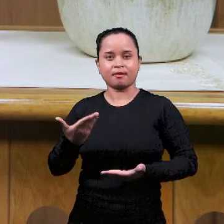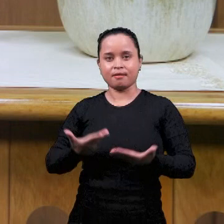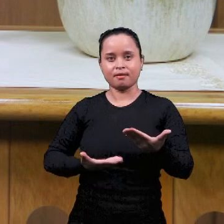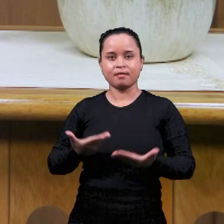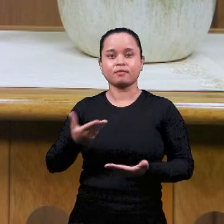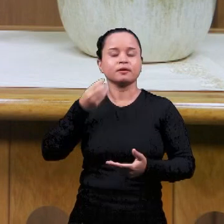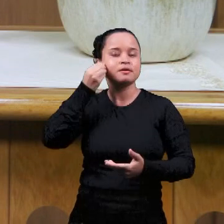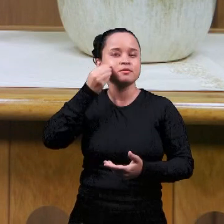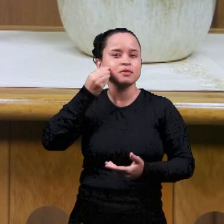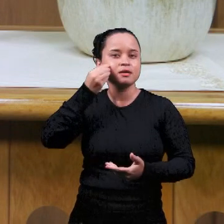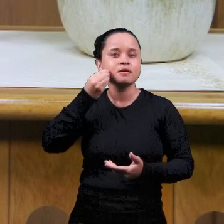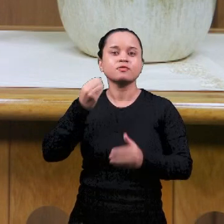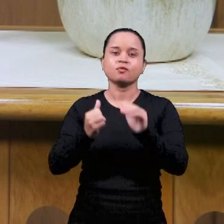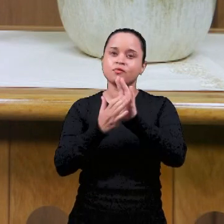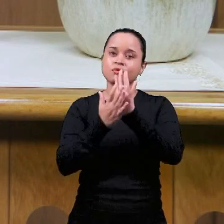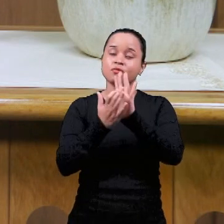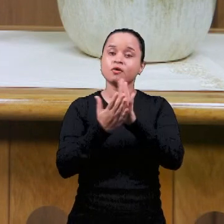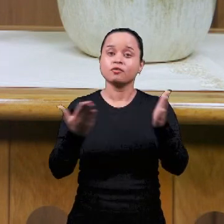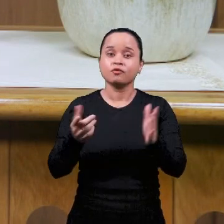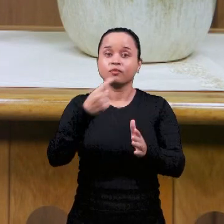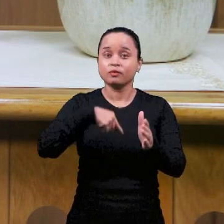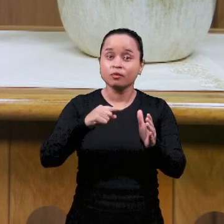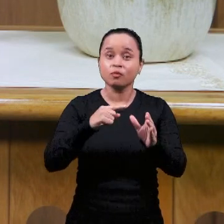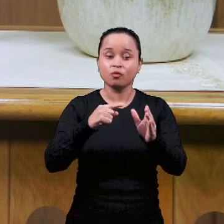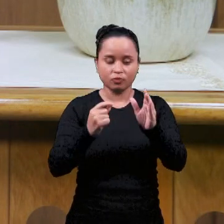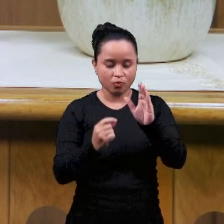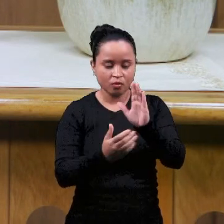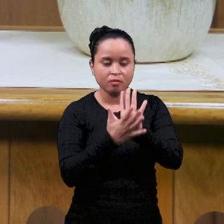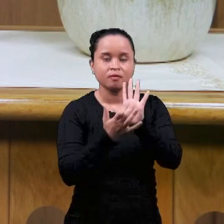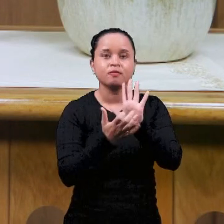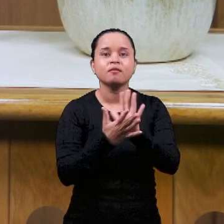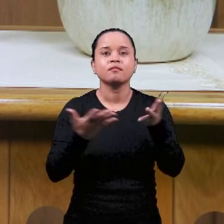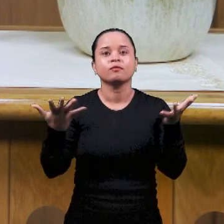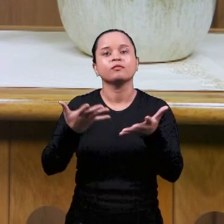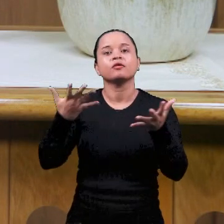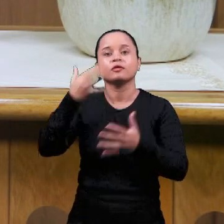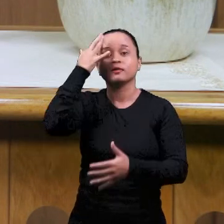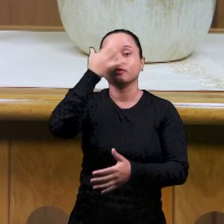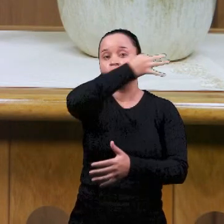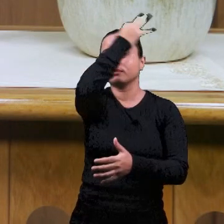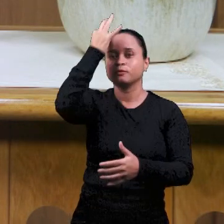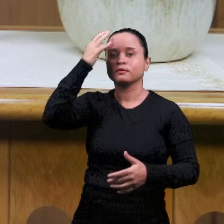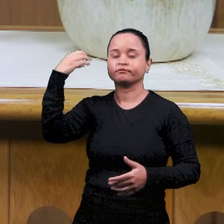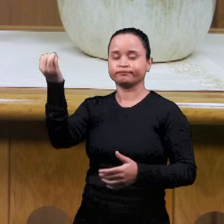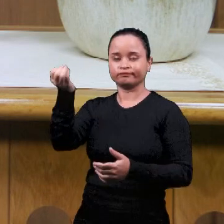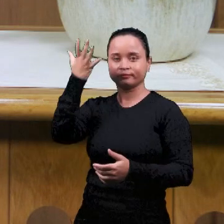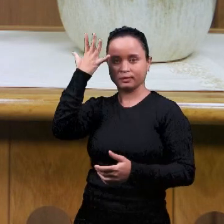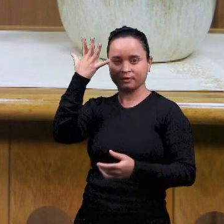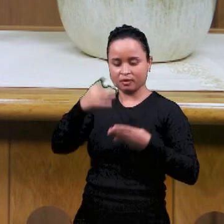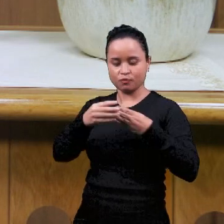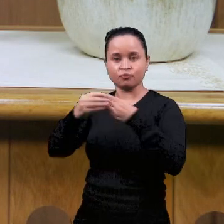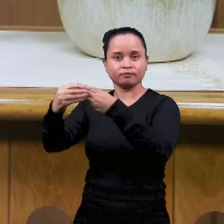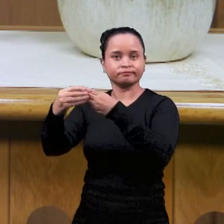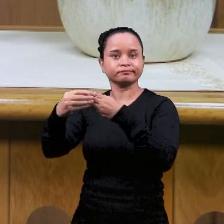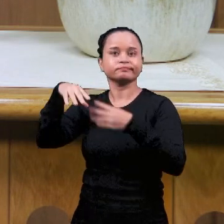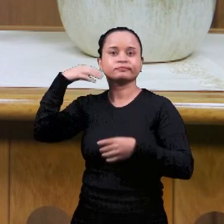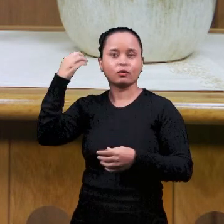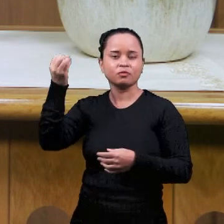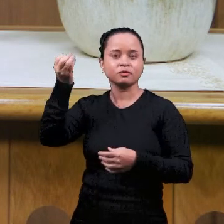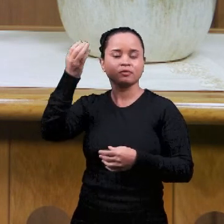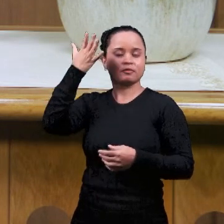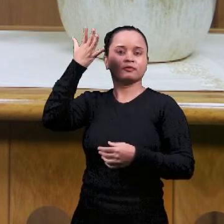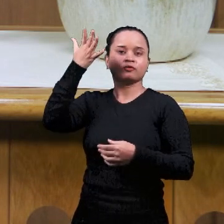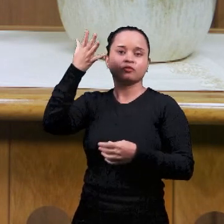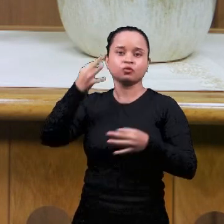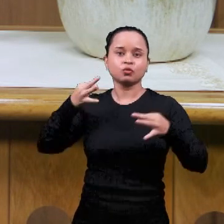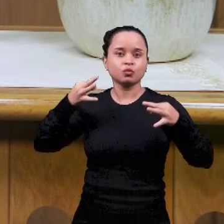течение всего существования Евангелия имеют это переживание с Богом. И хвала открывата